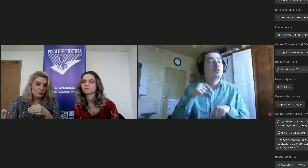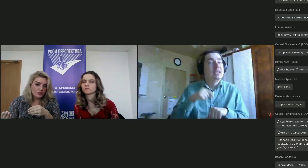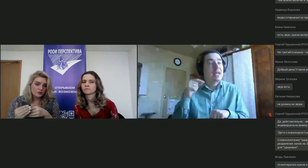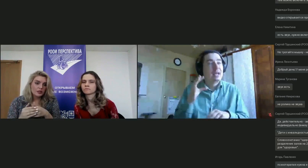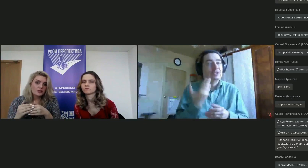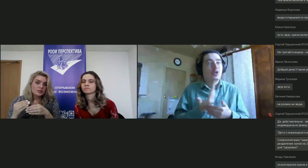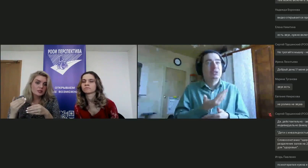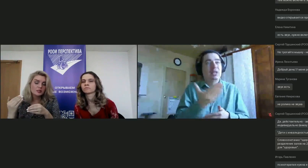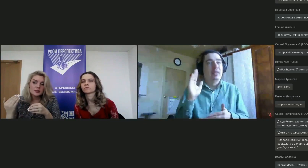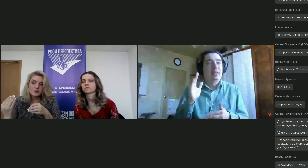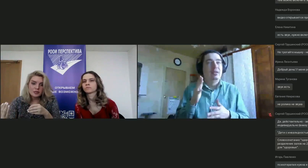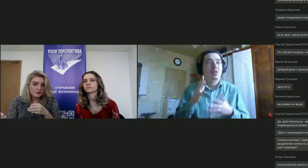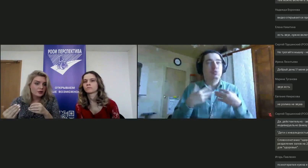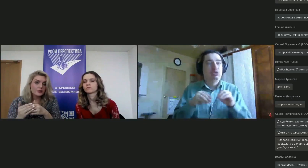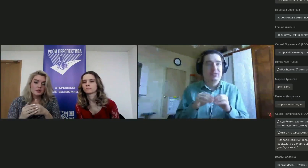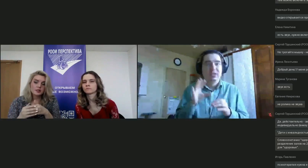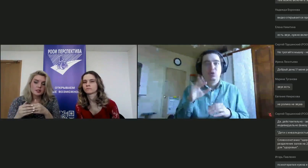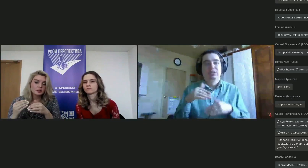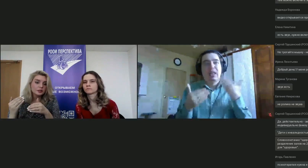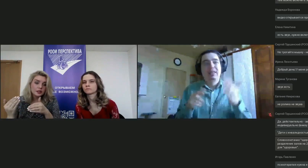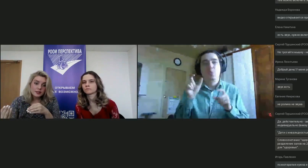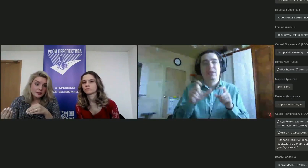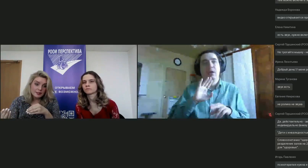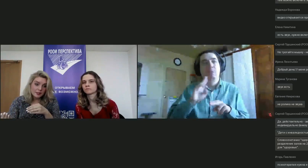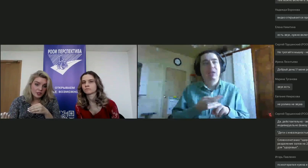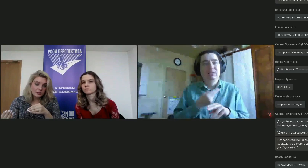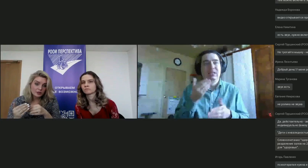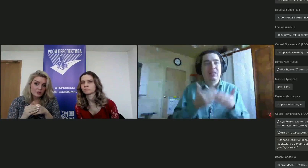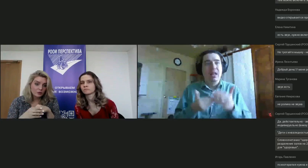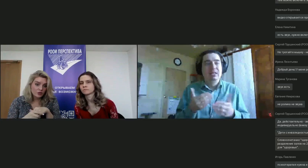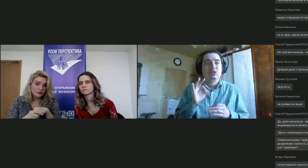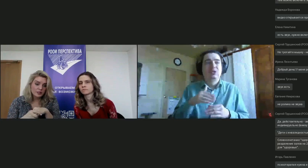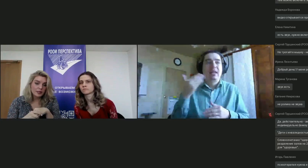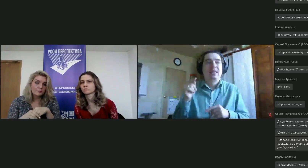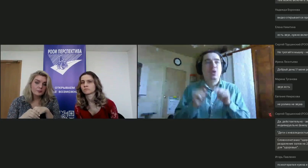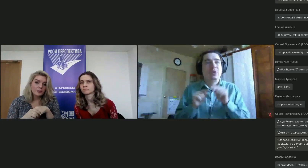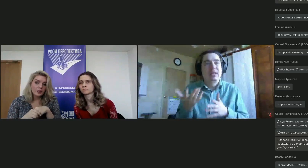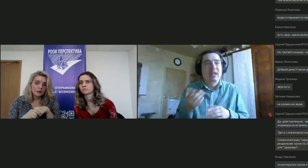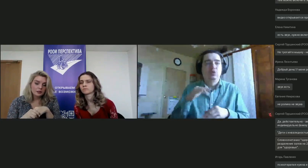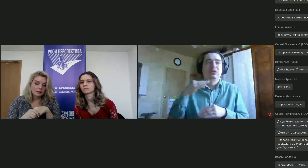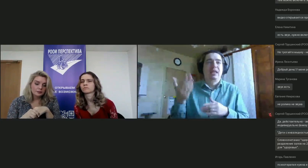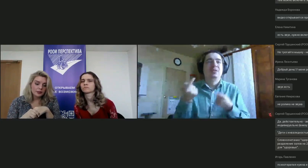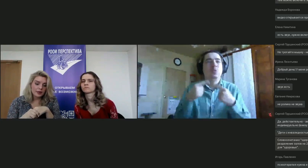стороны общества, со стороны детей без инвалидности, со стороны их родителей, к сожалению, которые тоже не всегда